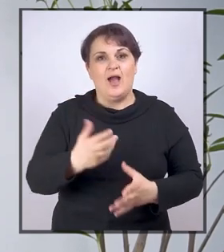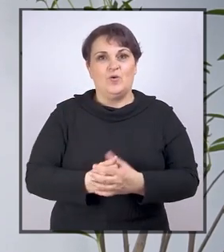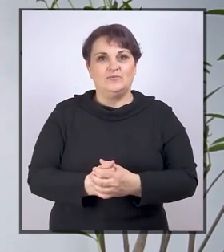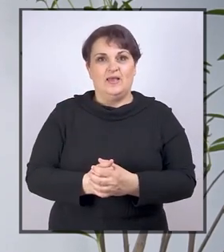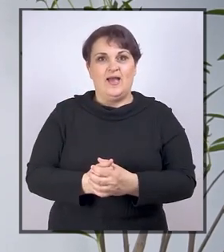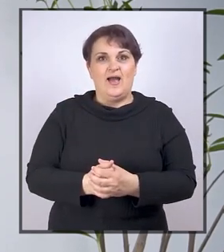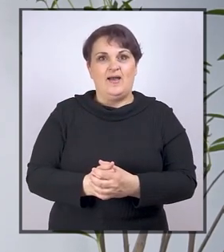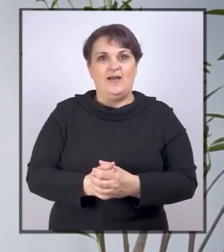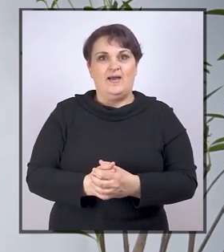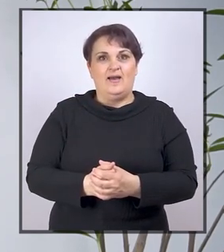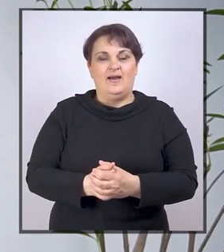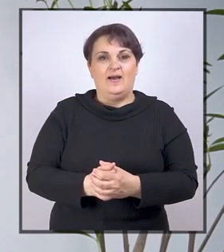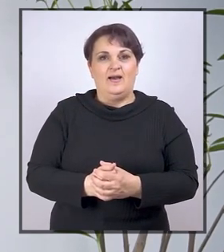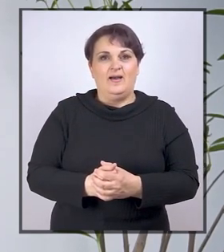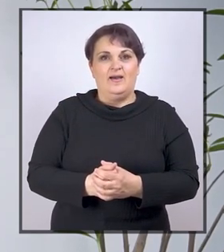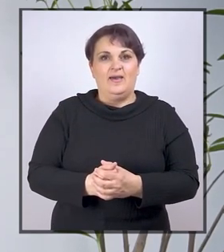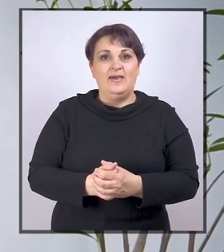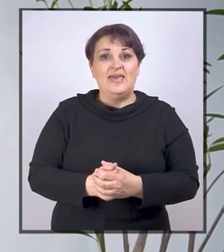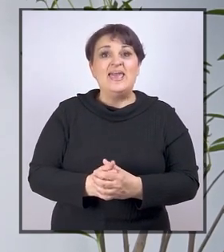itd.